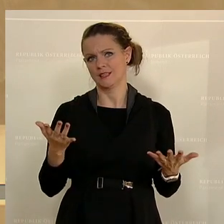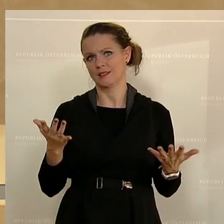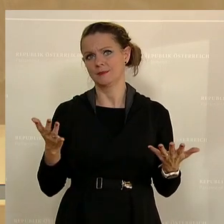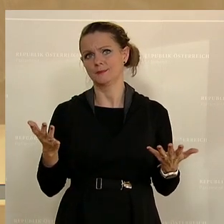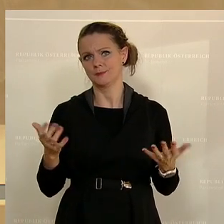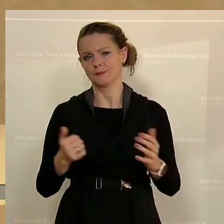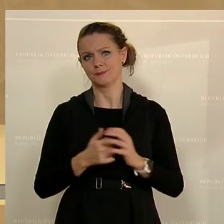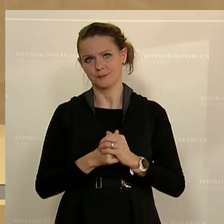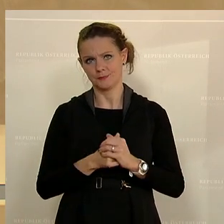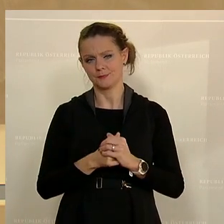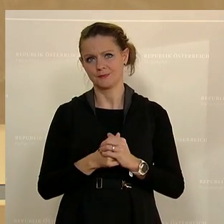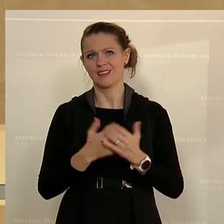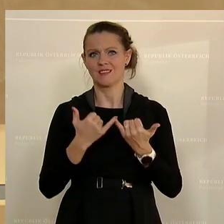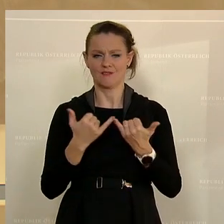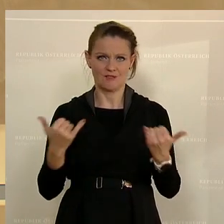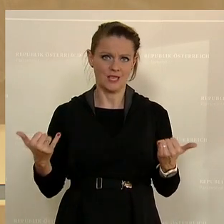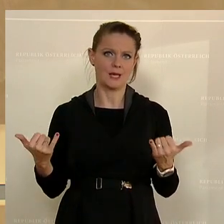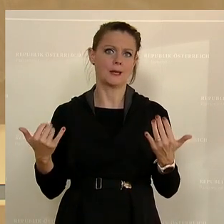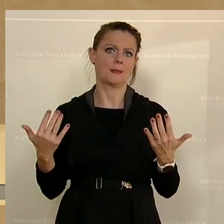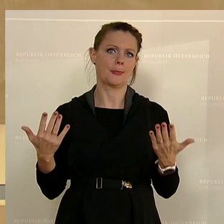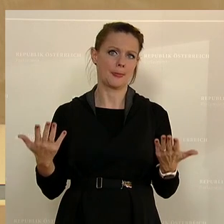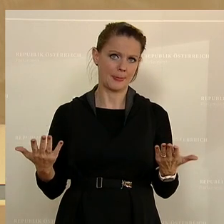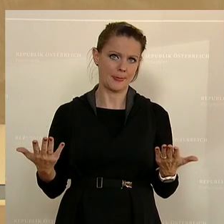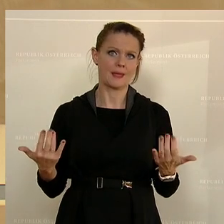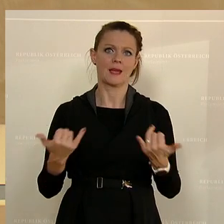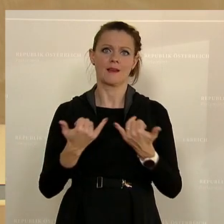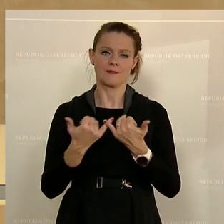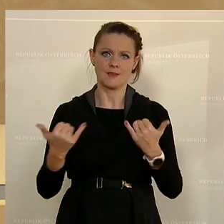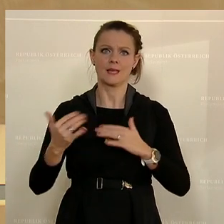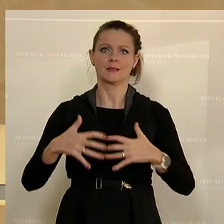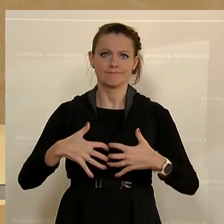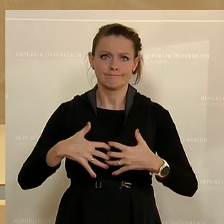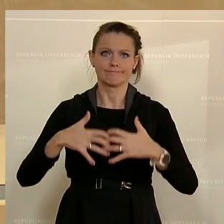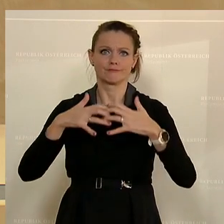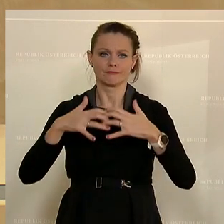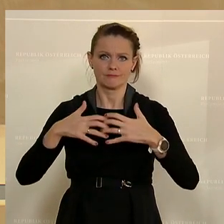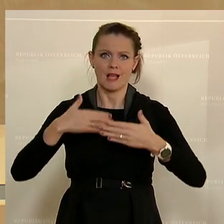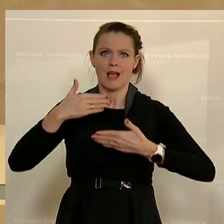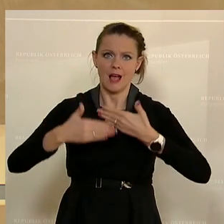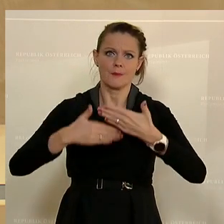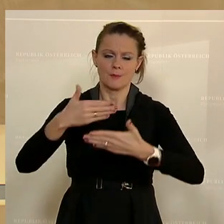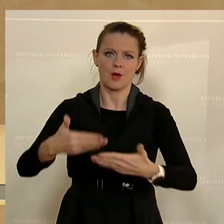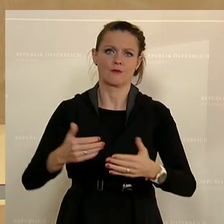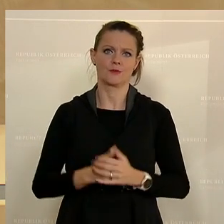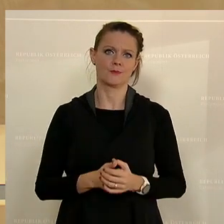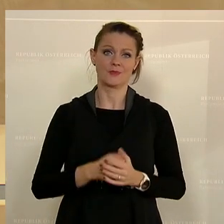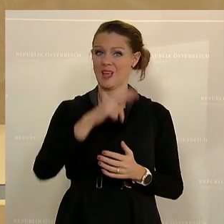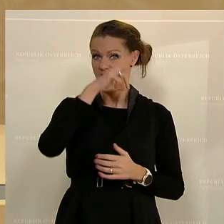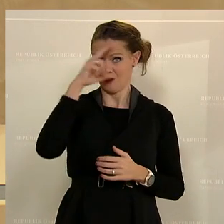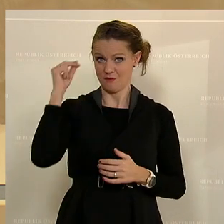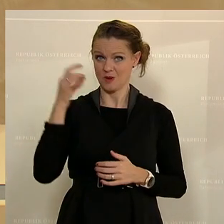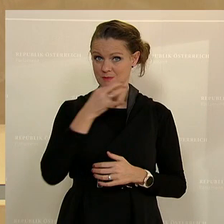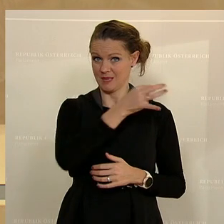Entstehung hier vorangegangen ist. Denn dieses Volksbegehren wurde